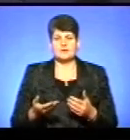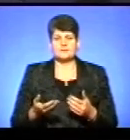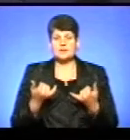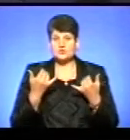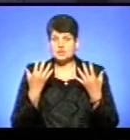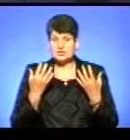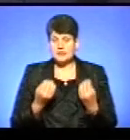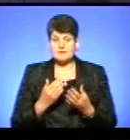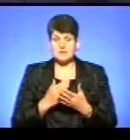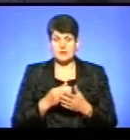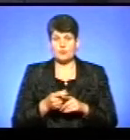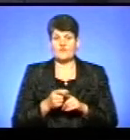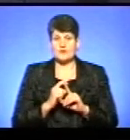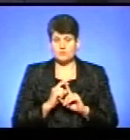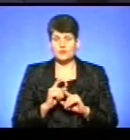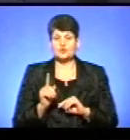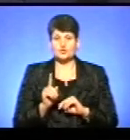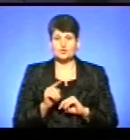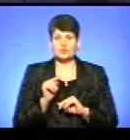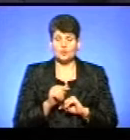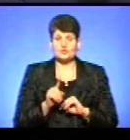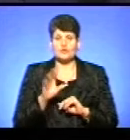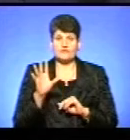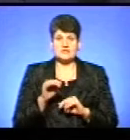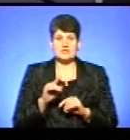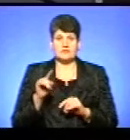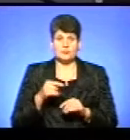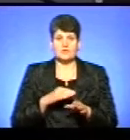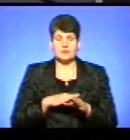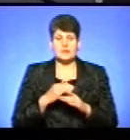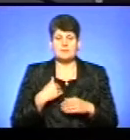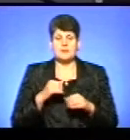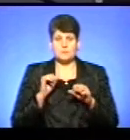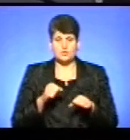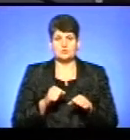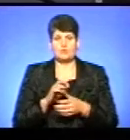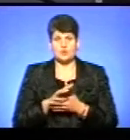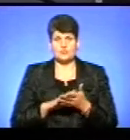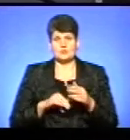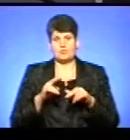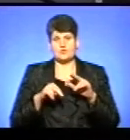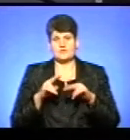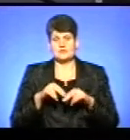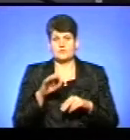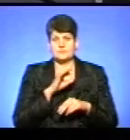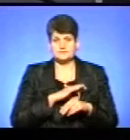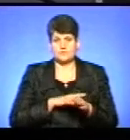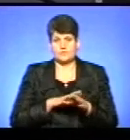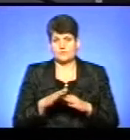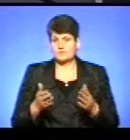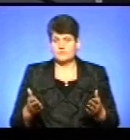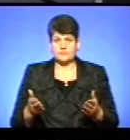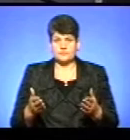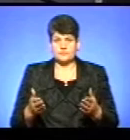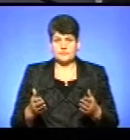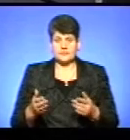сьогоднішній день маємо відповідь щодо того, що всі вимоги виконані, і ми можемо здійснювати і продовжувати будівництво і експлуатацію в повній мірі. За